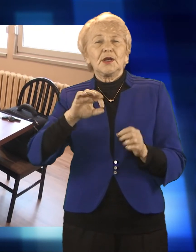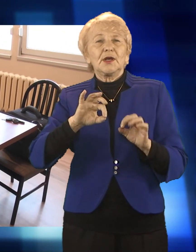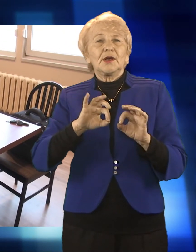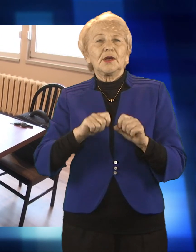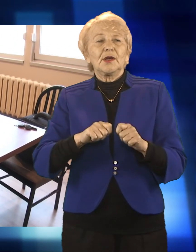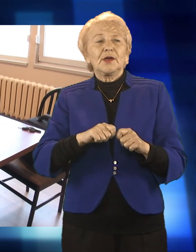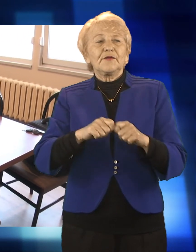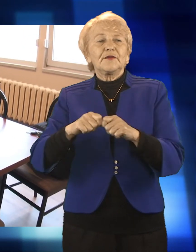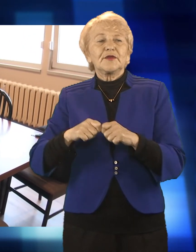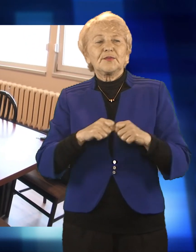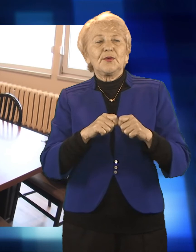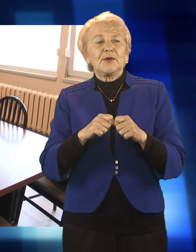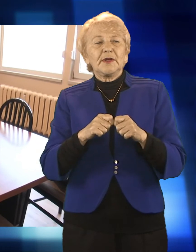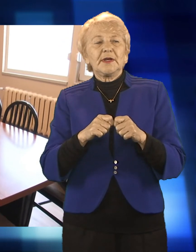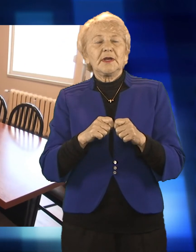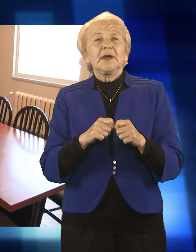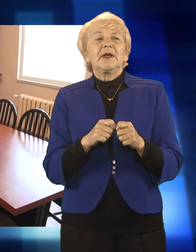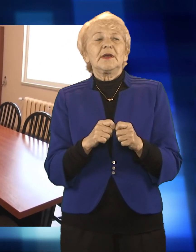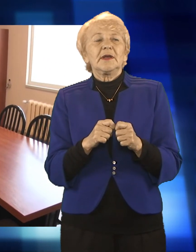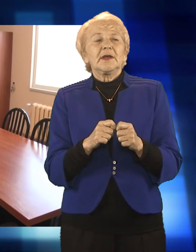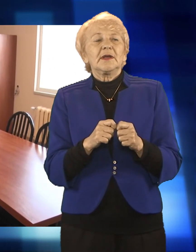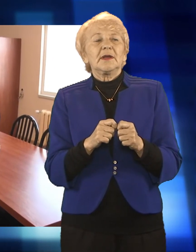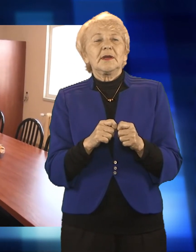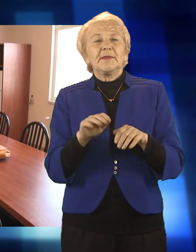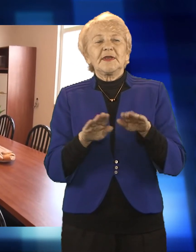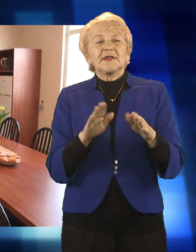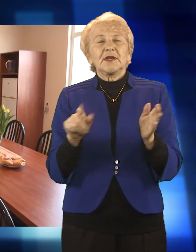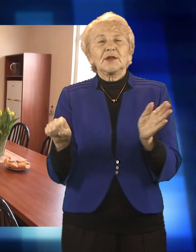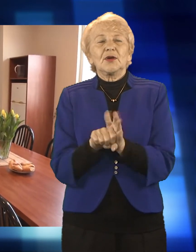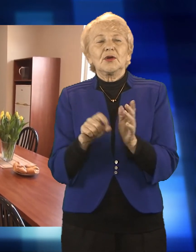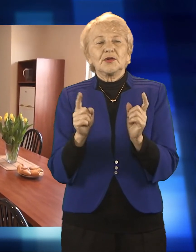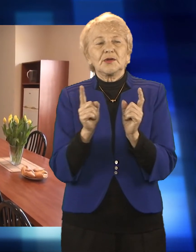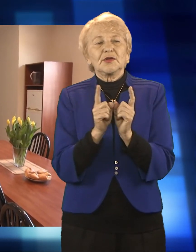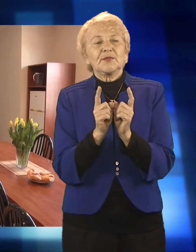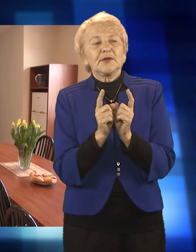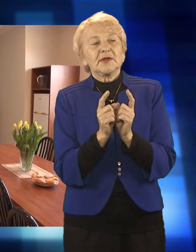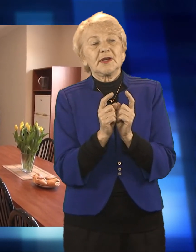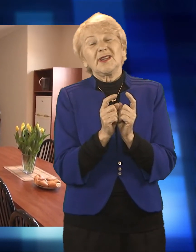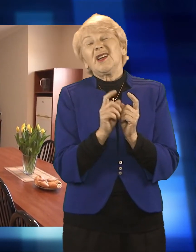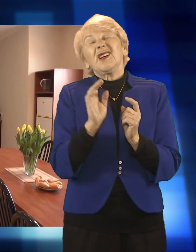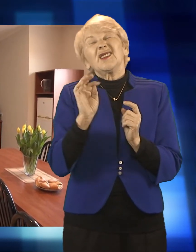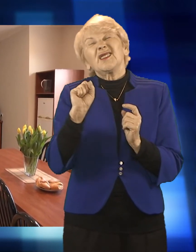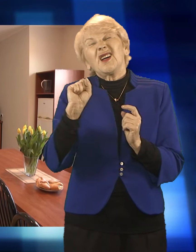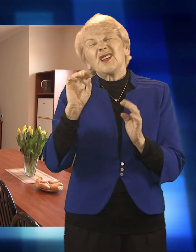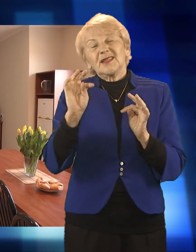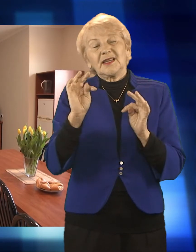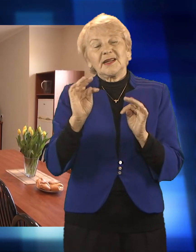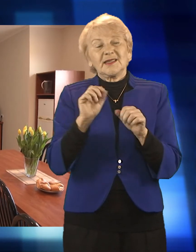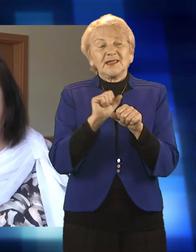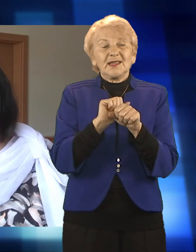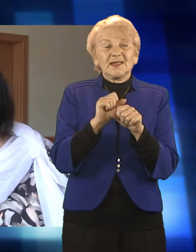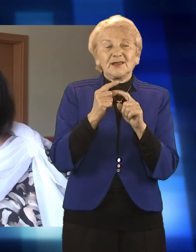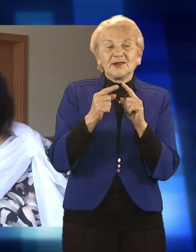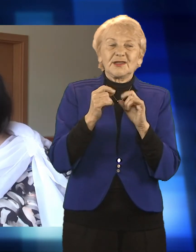z kuchnią to przede wszystkim miejsce na sprawie organizacyjnych hospicjum, bo jak wiadomo jego działalność również w stanie epidemii ma charakter domowy.